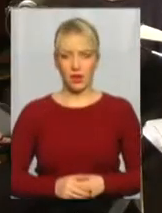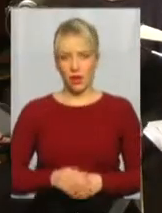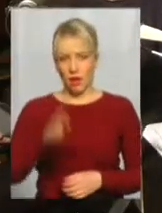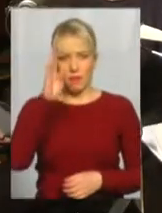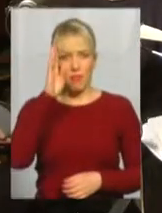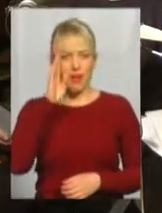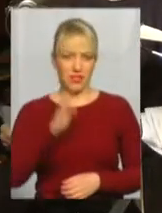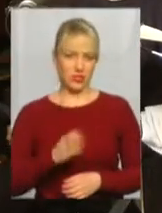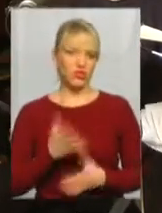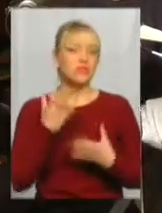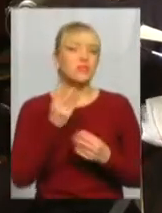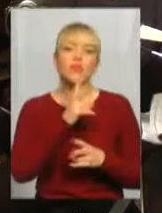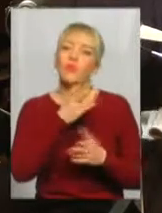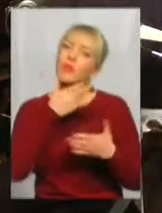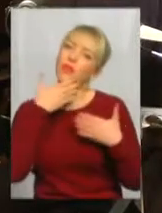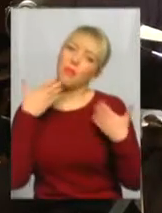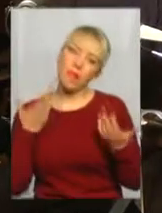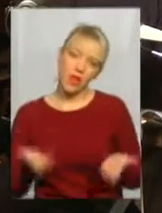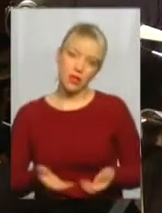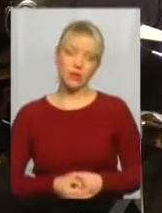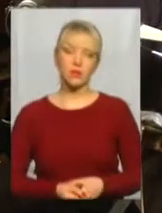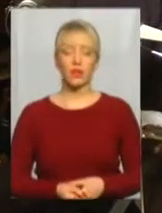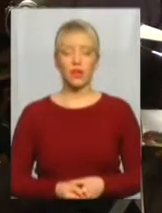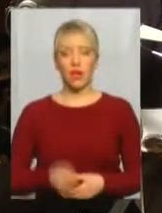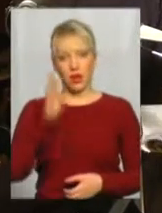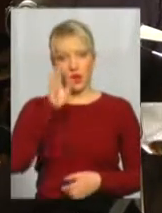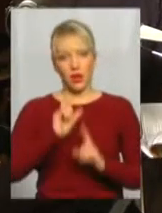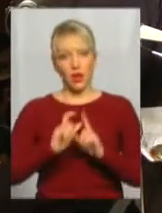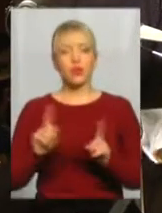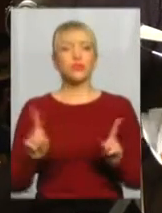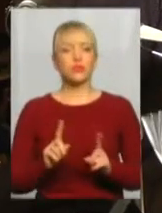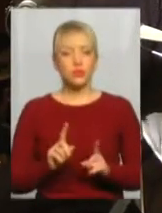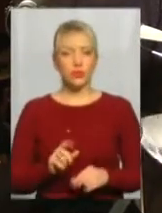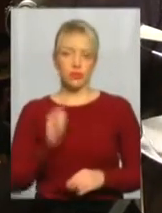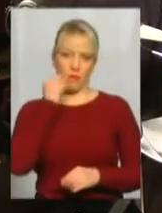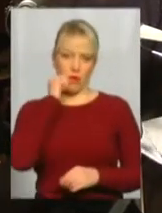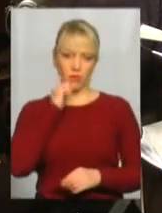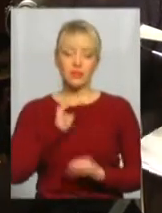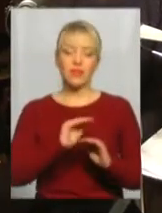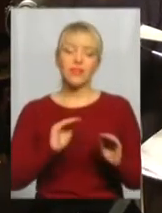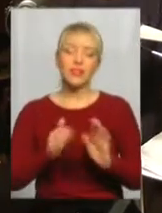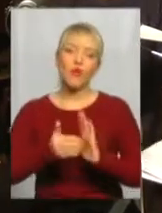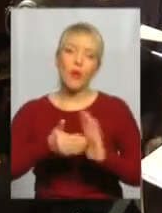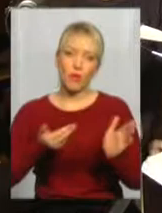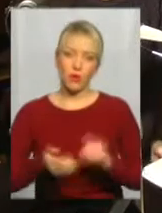нікого поки що немає. Що ж, то хоч бабусю діточок поклич.